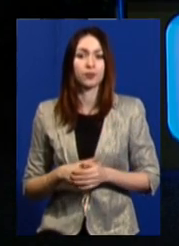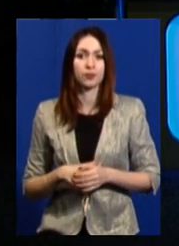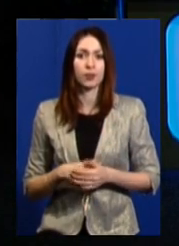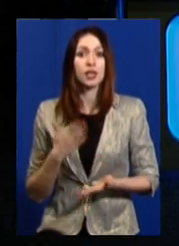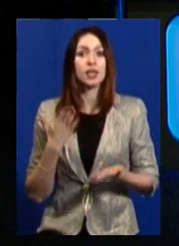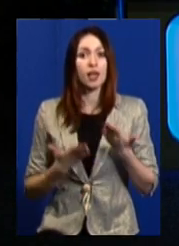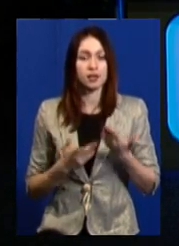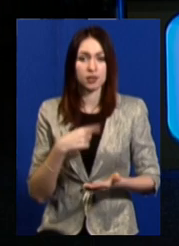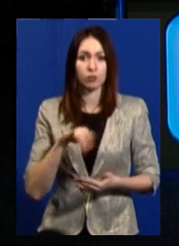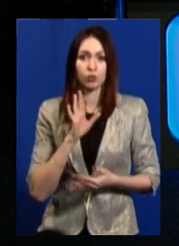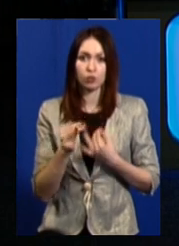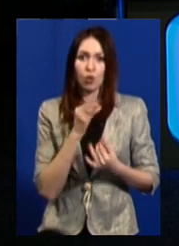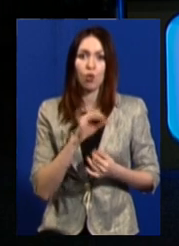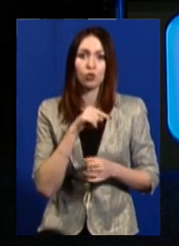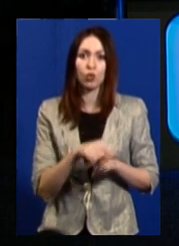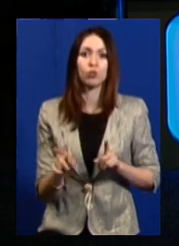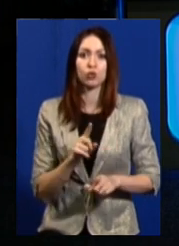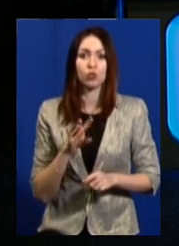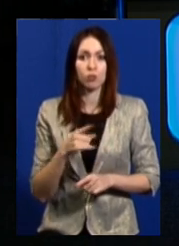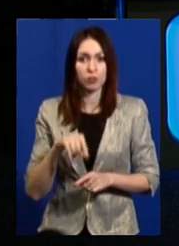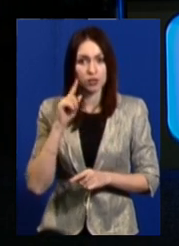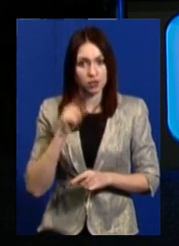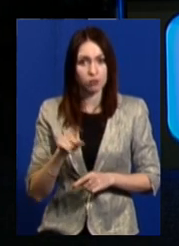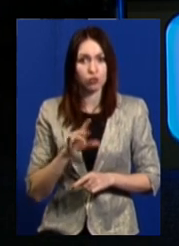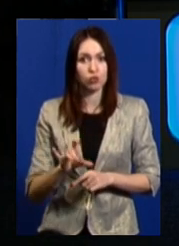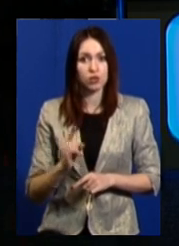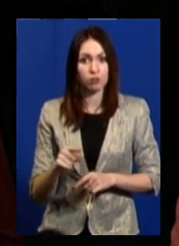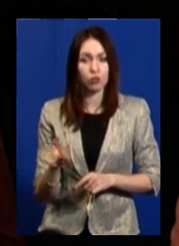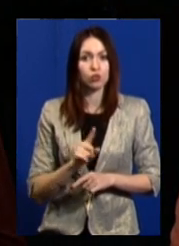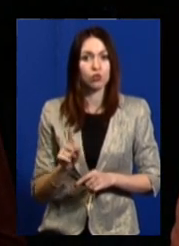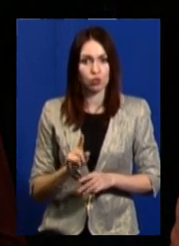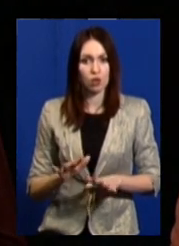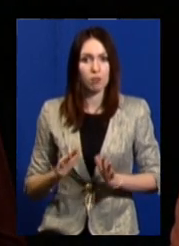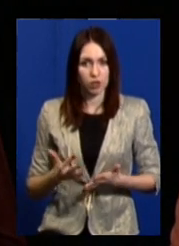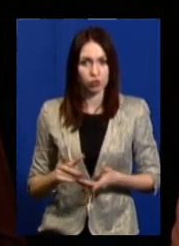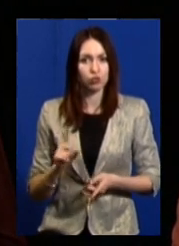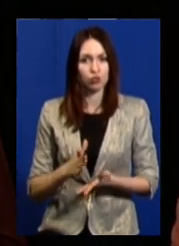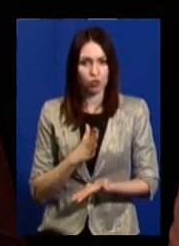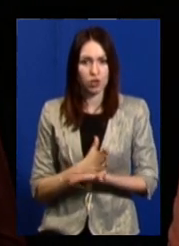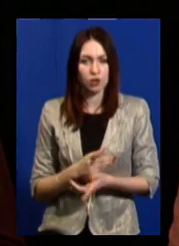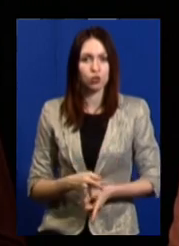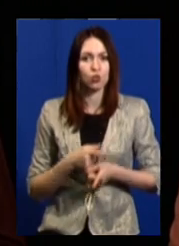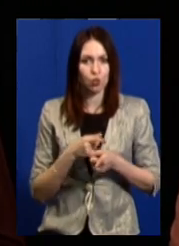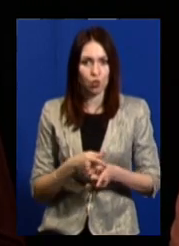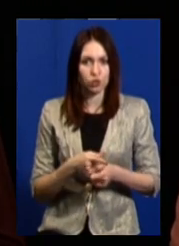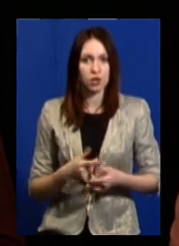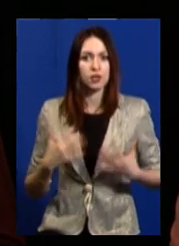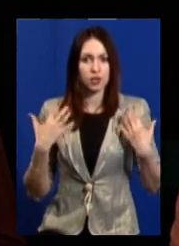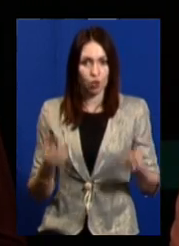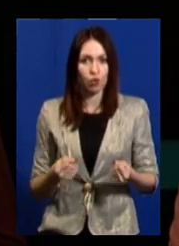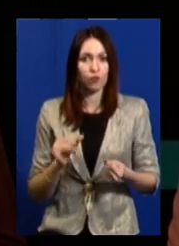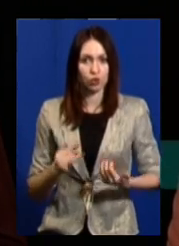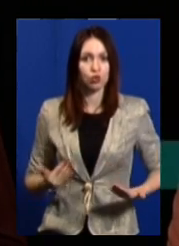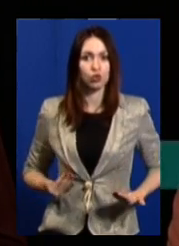Якщо ми будемо казати про те, що ми знаємо, що з дитиною щось відбувається, що є загроза здоров'ю та